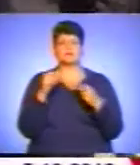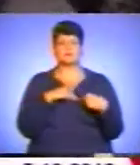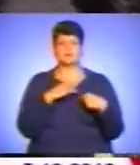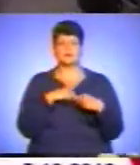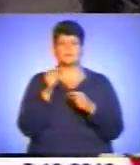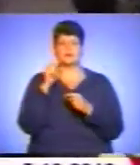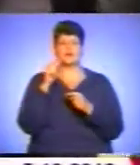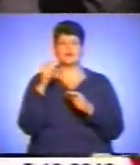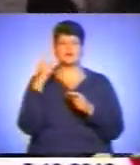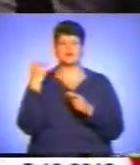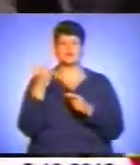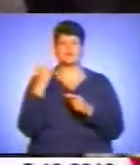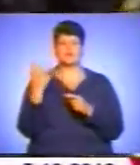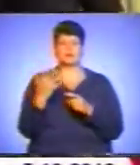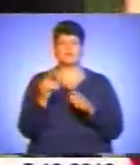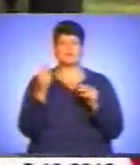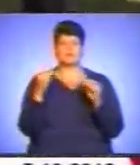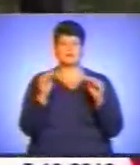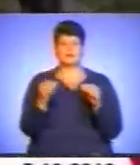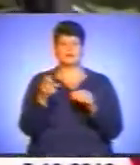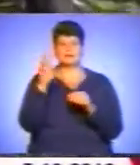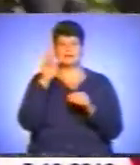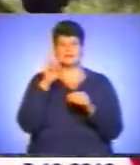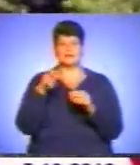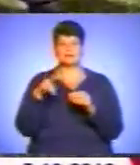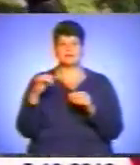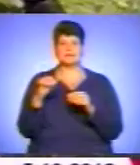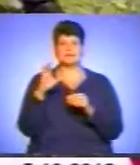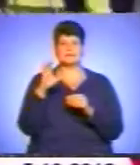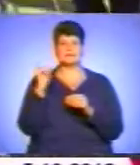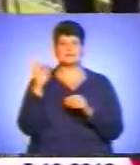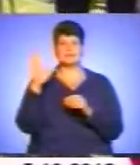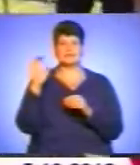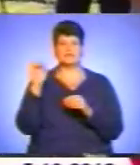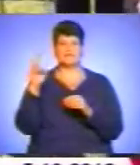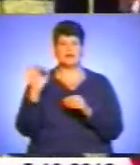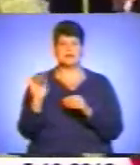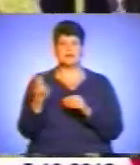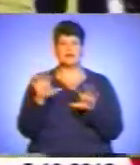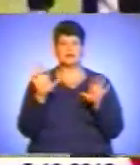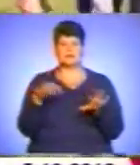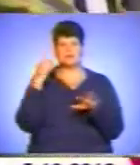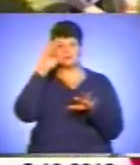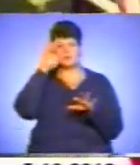Перші саджанці посадили голова Держагентства лісових ресурсів Віктор Сівець та голова облдержадміністрації Валентин Хоптян.